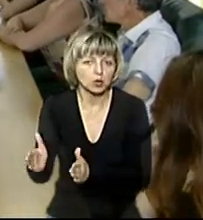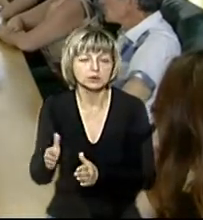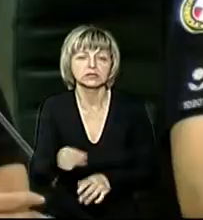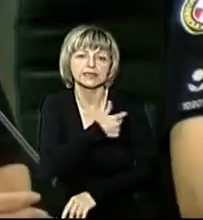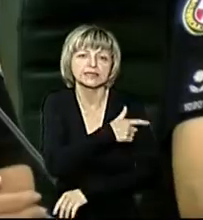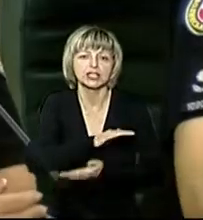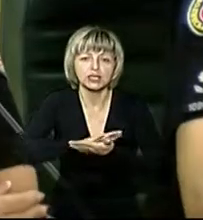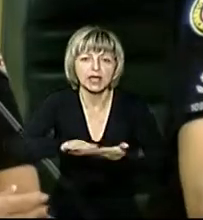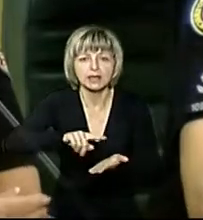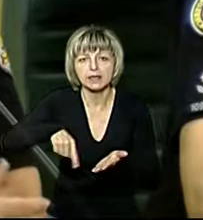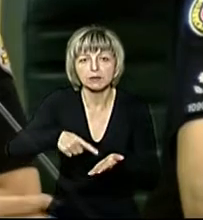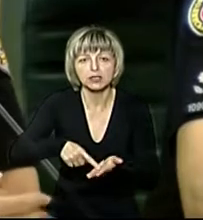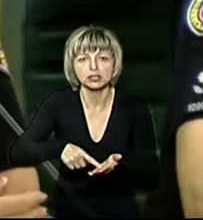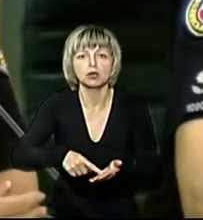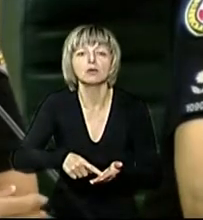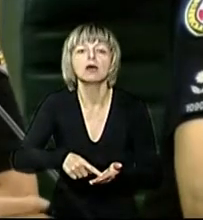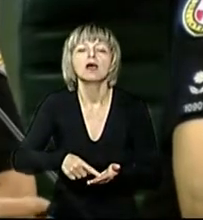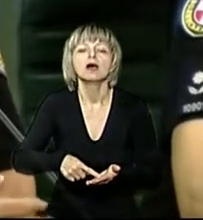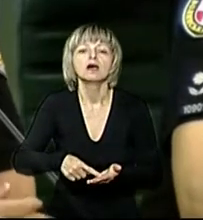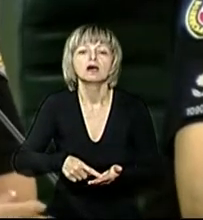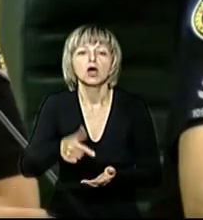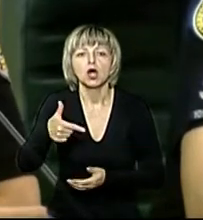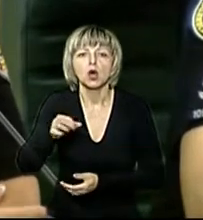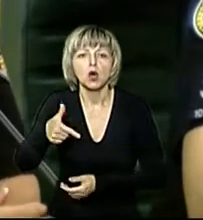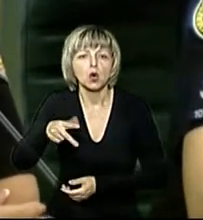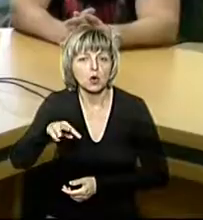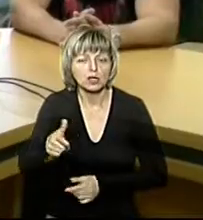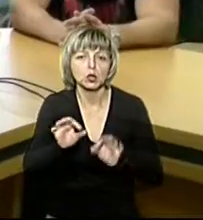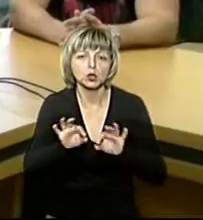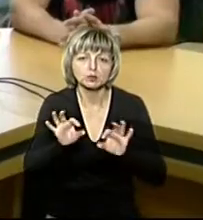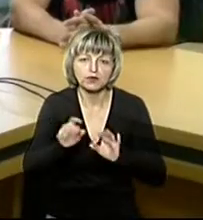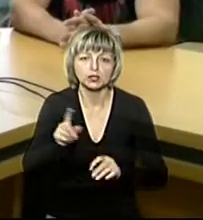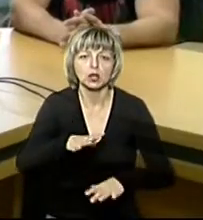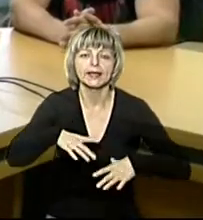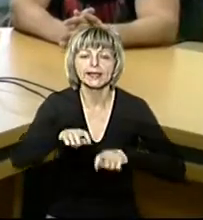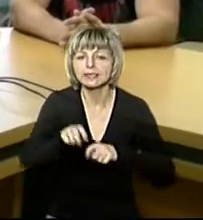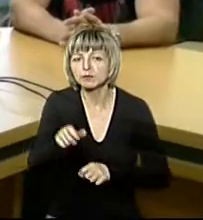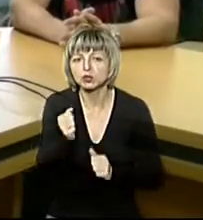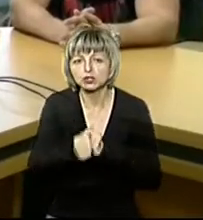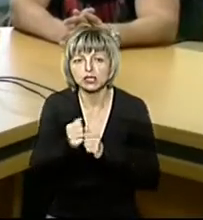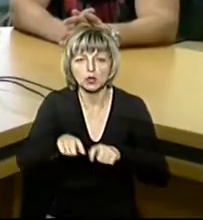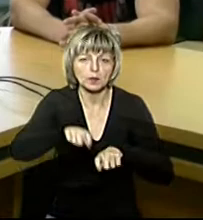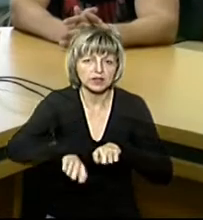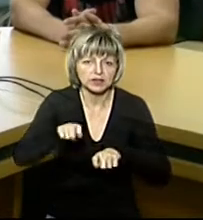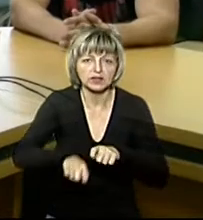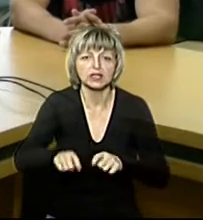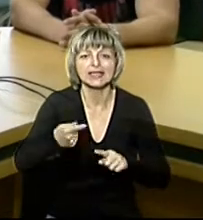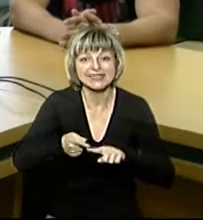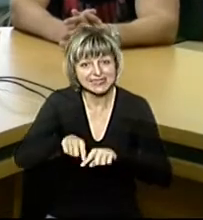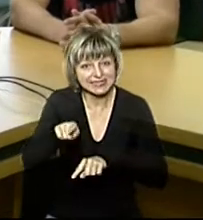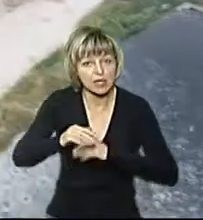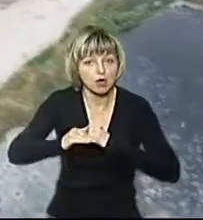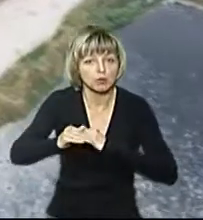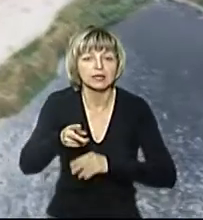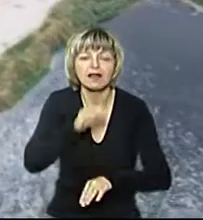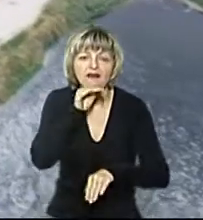станом міста Департаменту муніципальної варти Юлія Гоголь розповіла, що інспектори систематично перевіряють фільтраційні поля